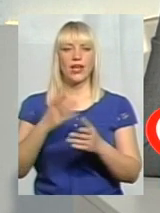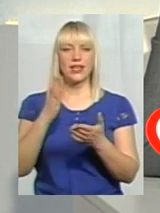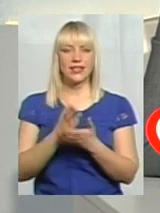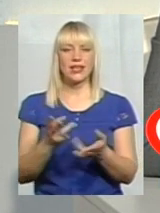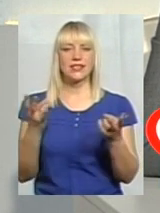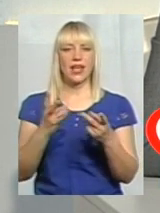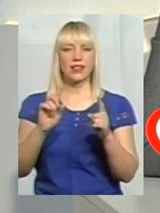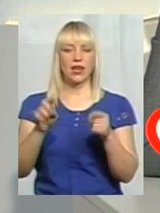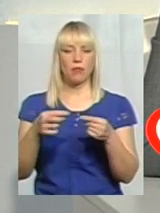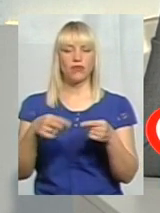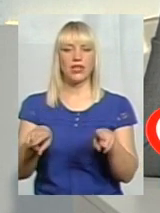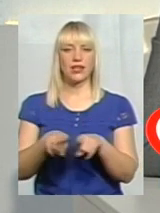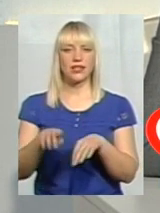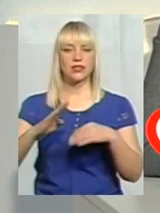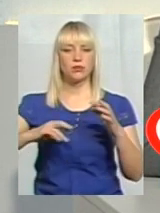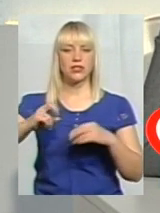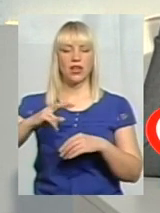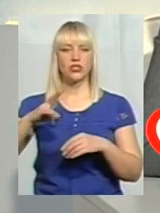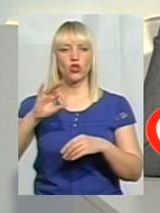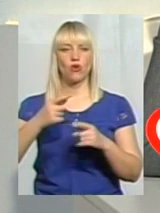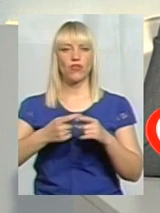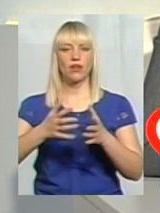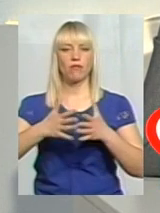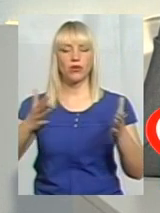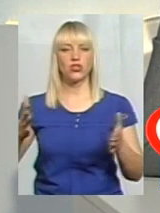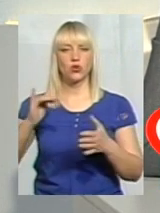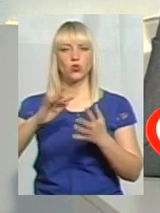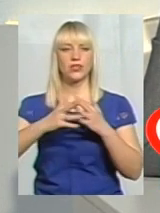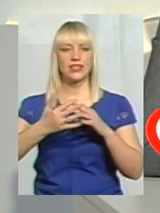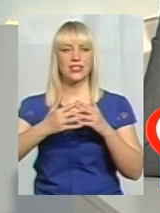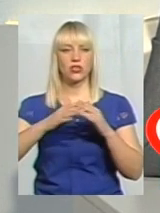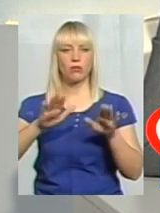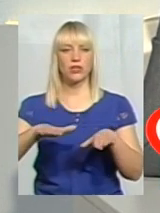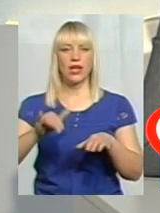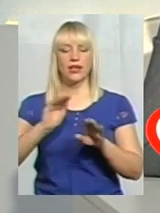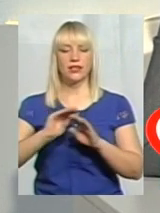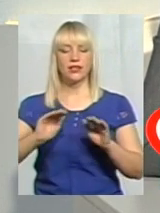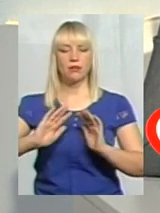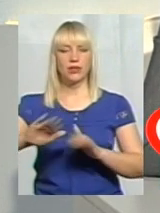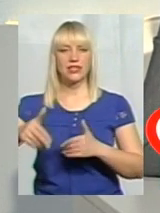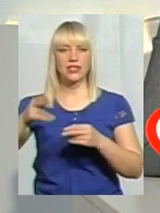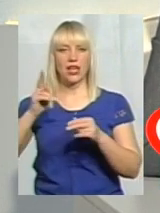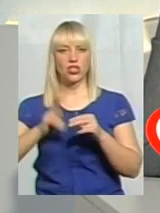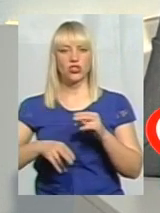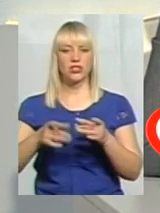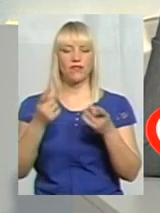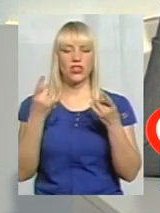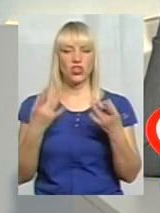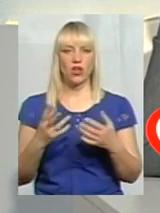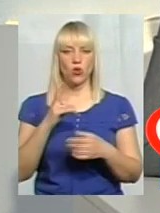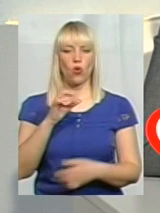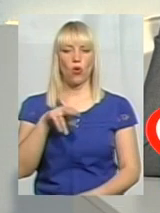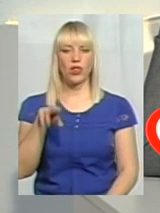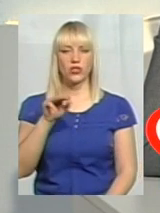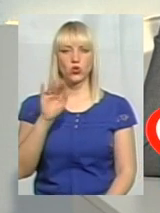таких спеціалістах, але в більшості випадках вона у сільській місцевості. І діти після закінчення, звичайно, коледжів вступають і мають